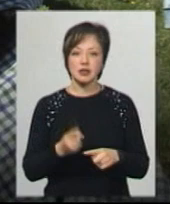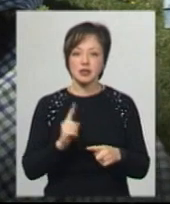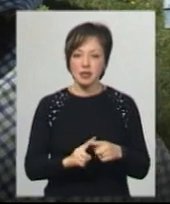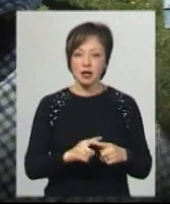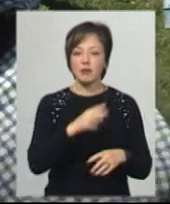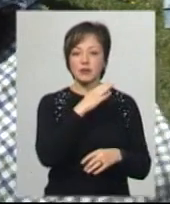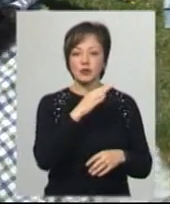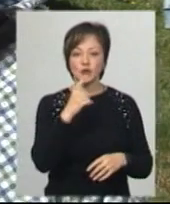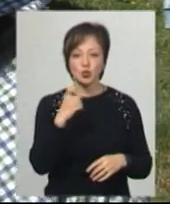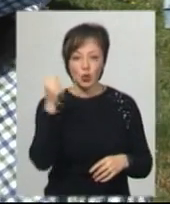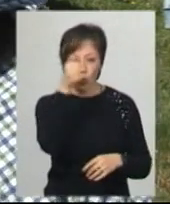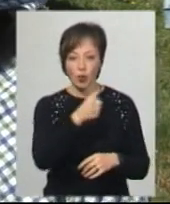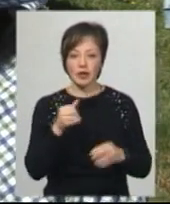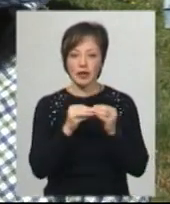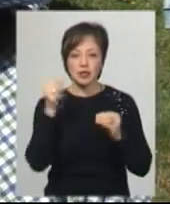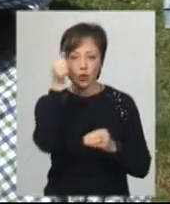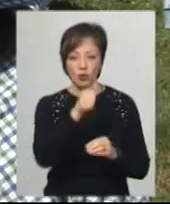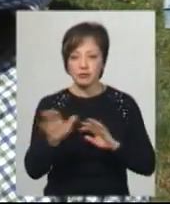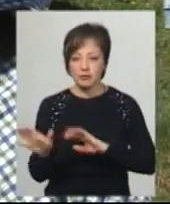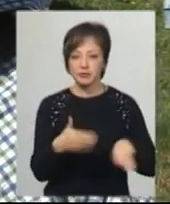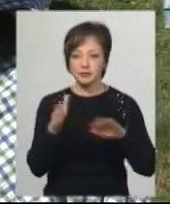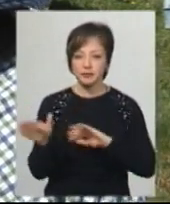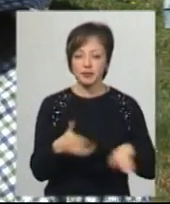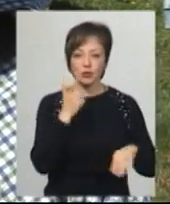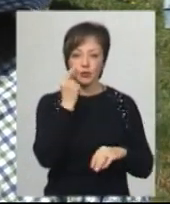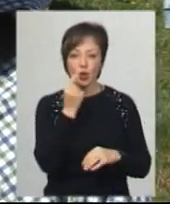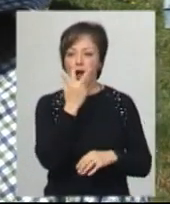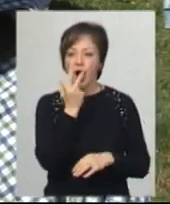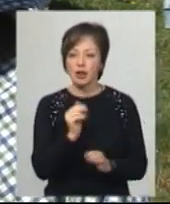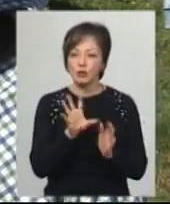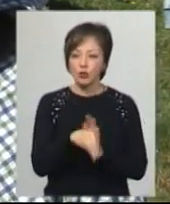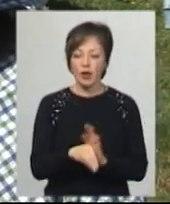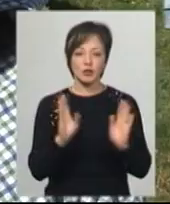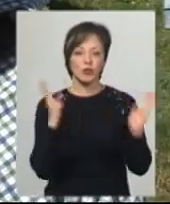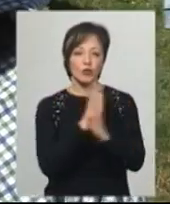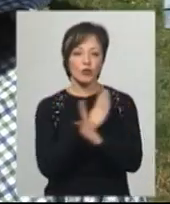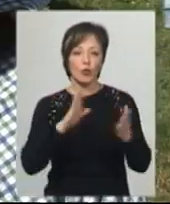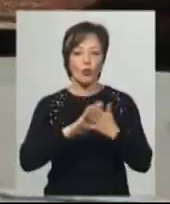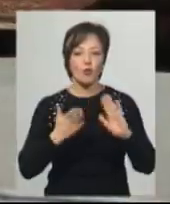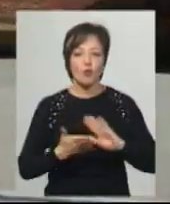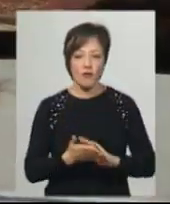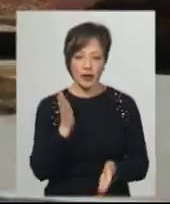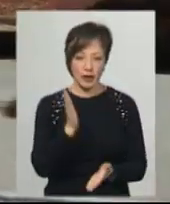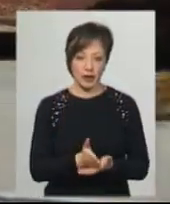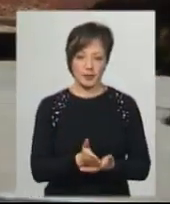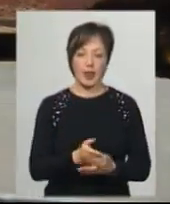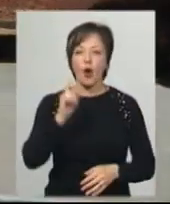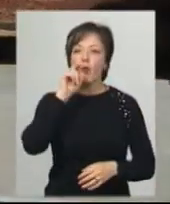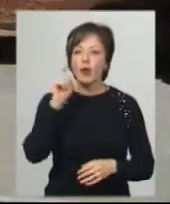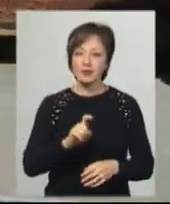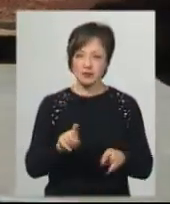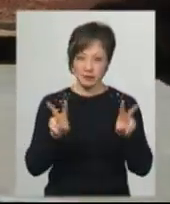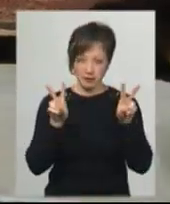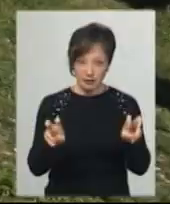століття, десятиліття і так далі, пройшли і бджоли адаптувалися до тих кліматичних умов, які склалися. Українську степову